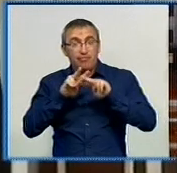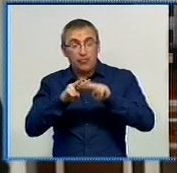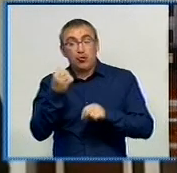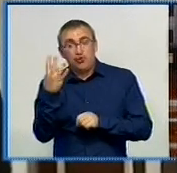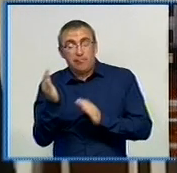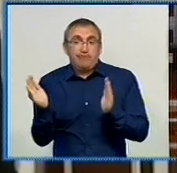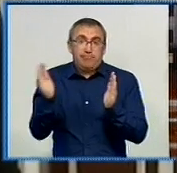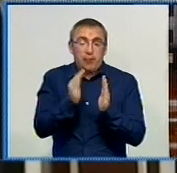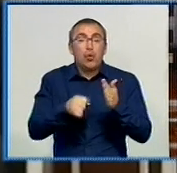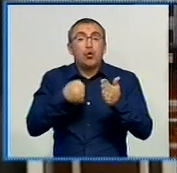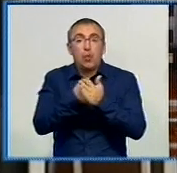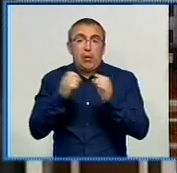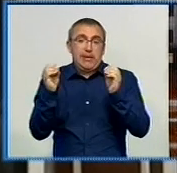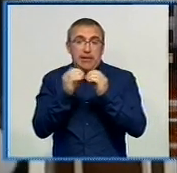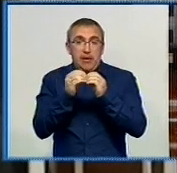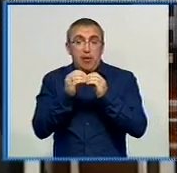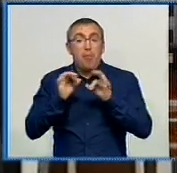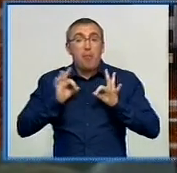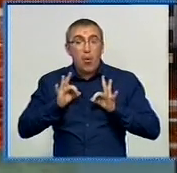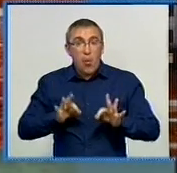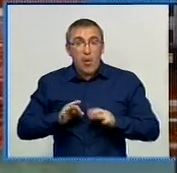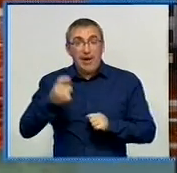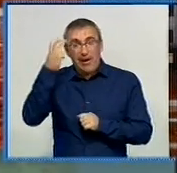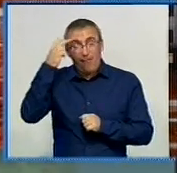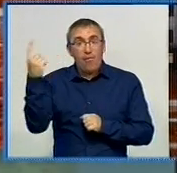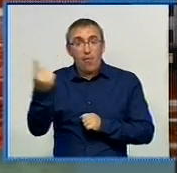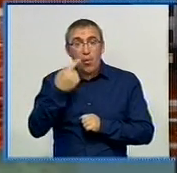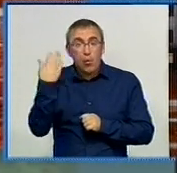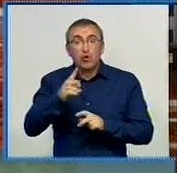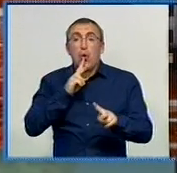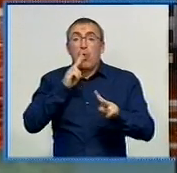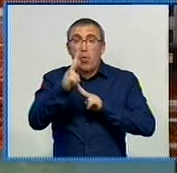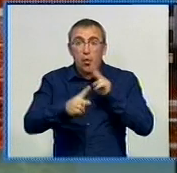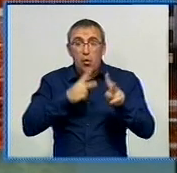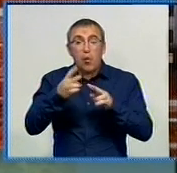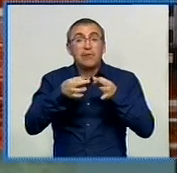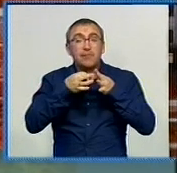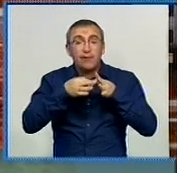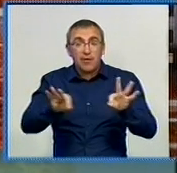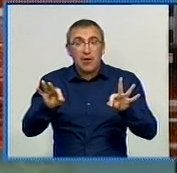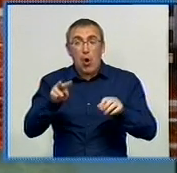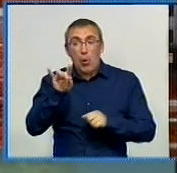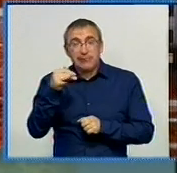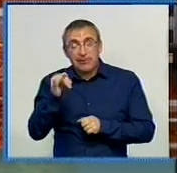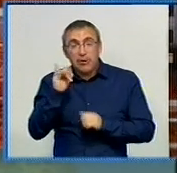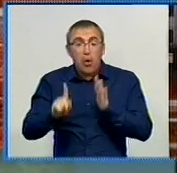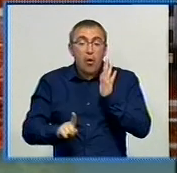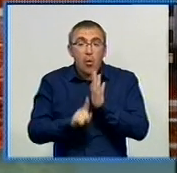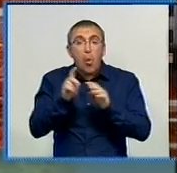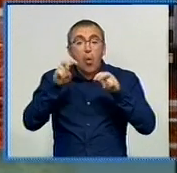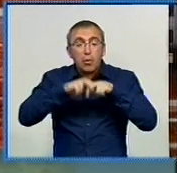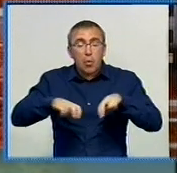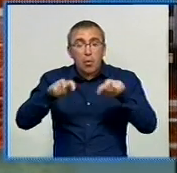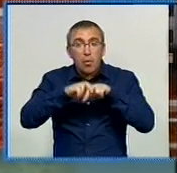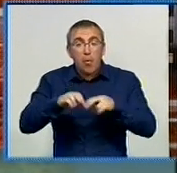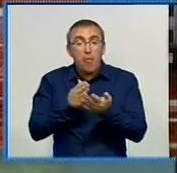а потім і до 10 років. І прокуратура Київської області вже оскаржила звільнення Лозинського та розпочала розслідування щодо